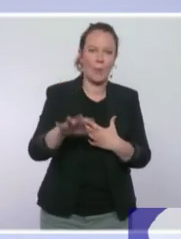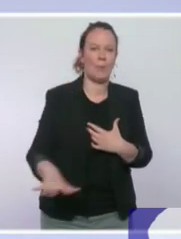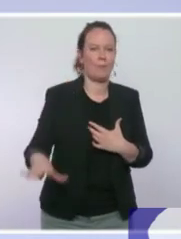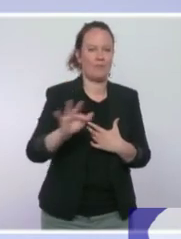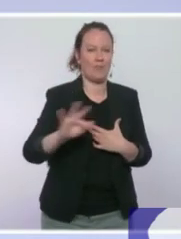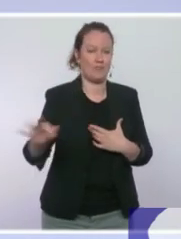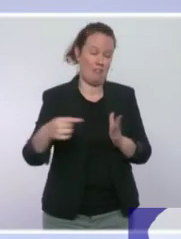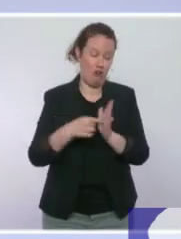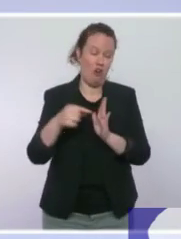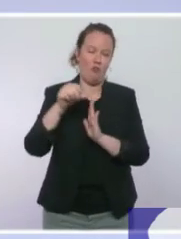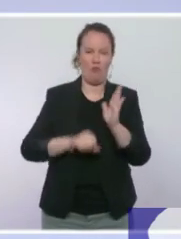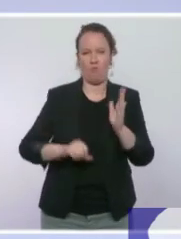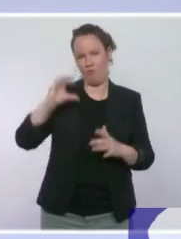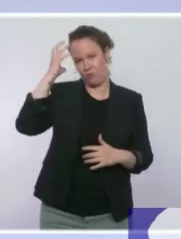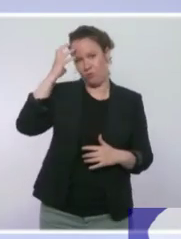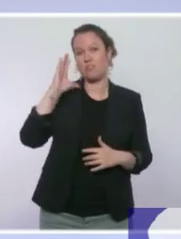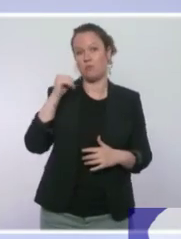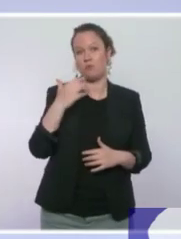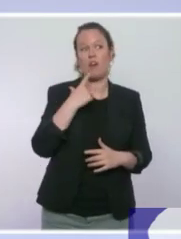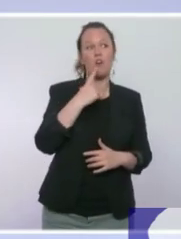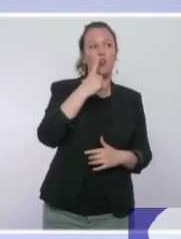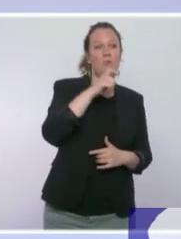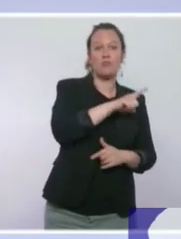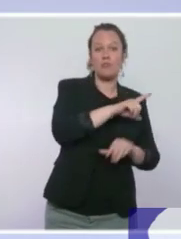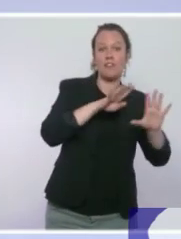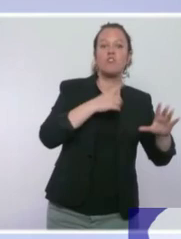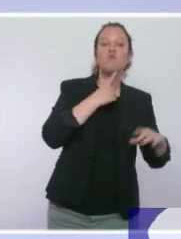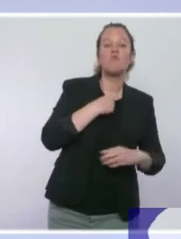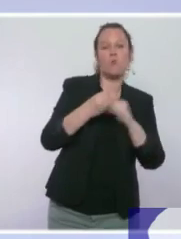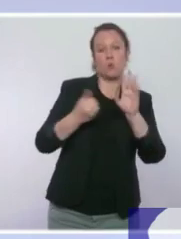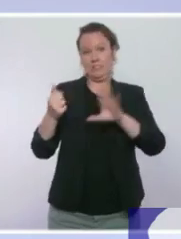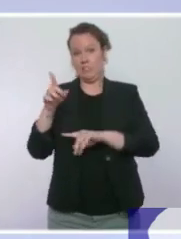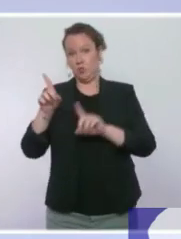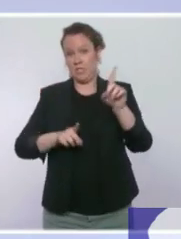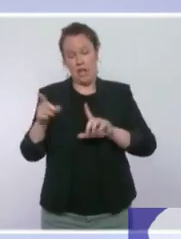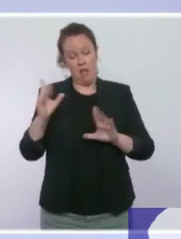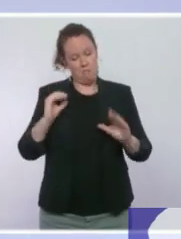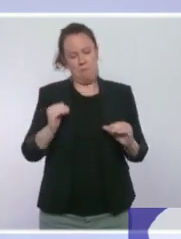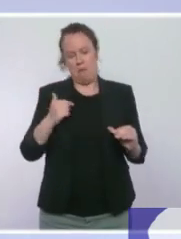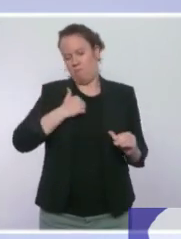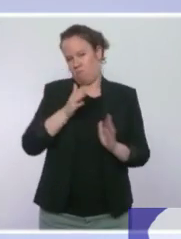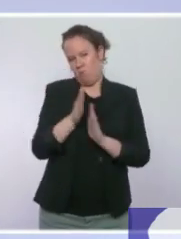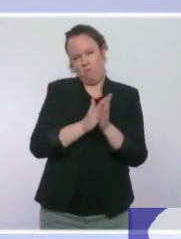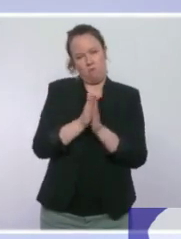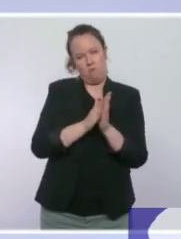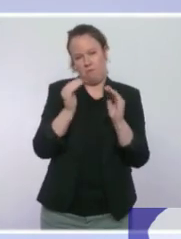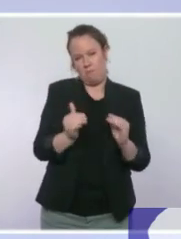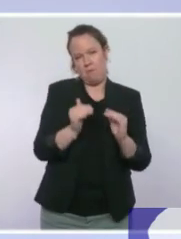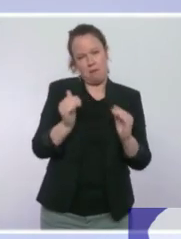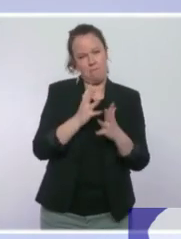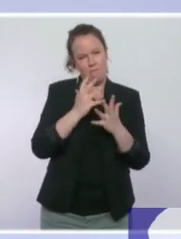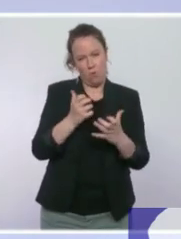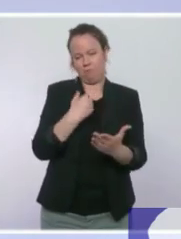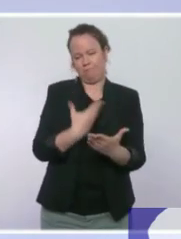et qu'on démarre le 29 ou le 6 juillet, n'oblitérant rien la poursuite de cet objectif essentiel pour nous.